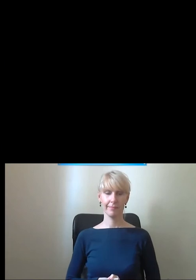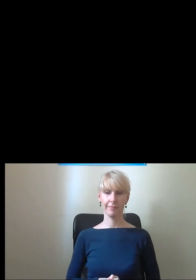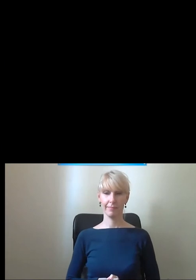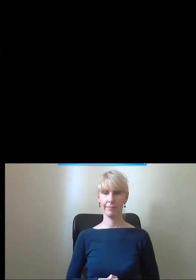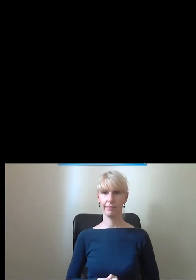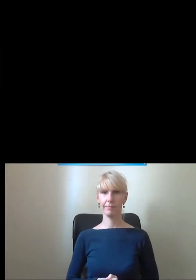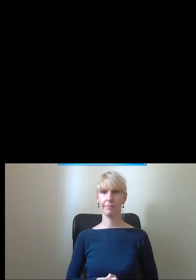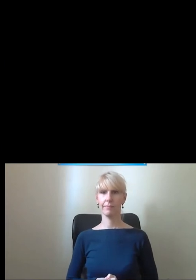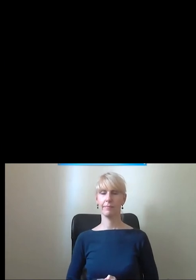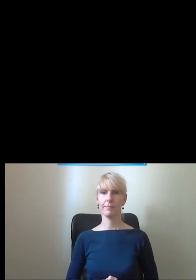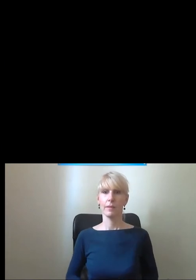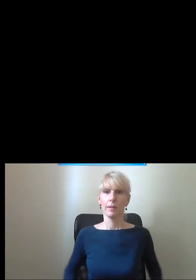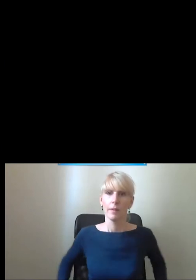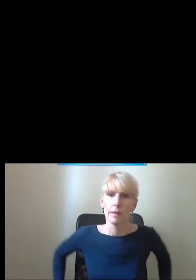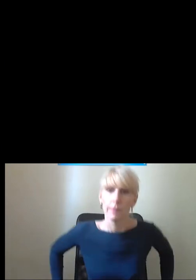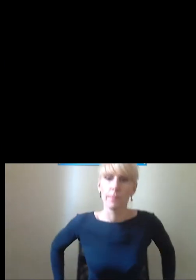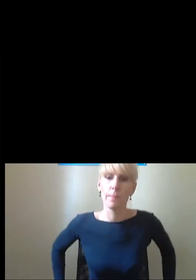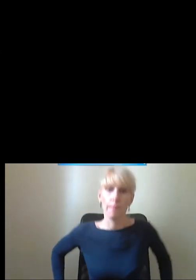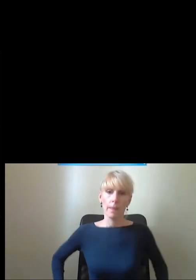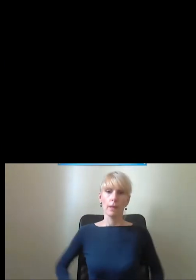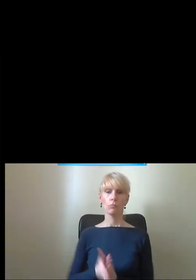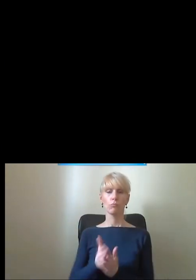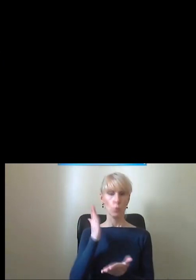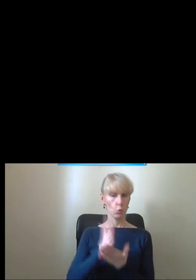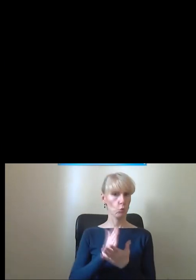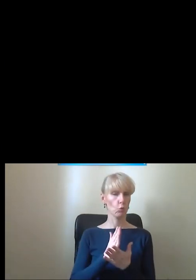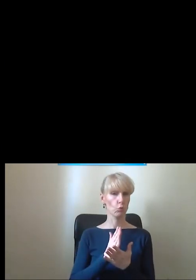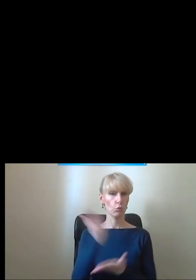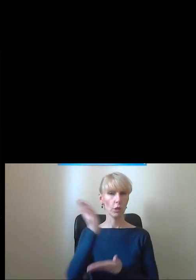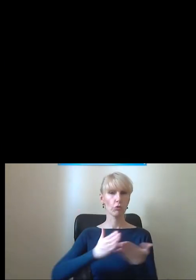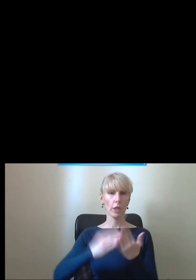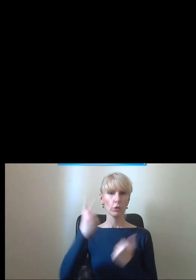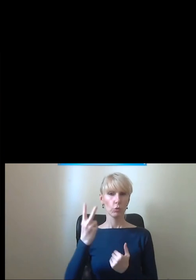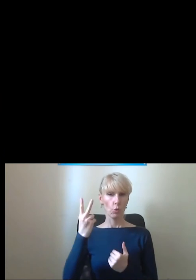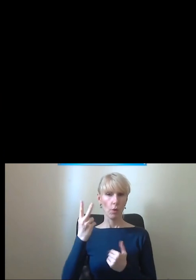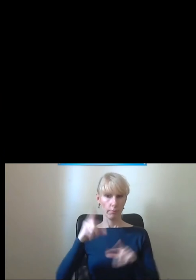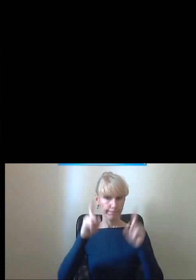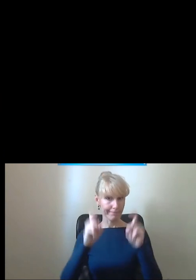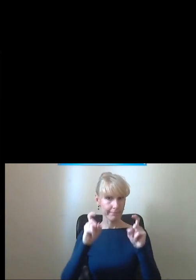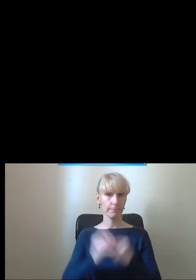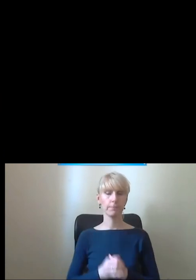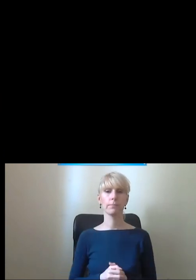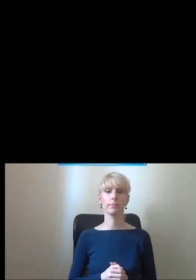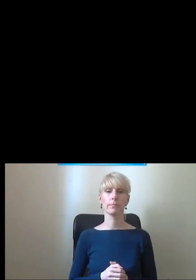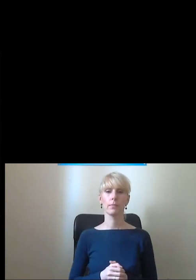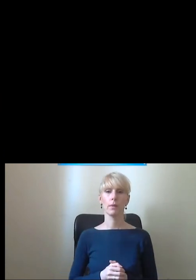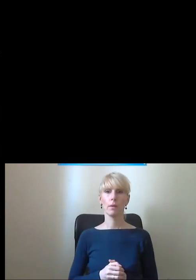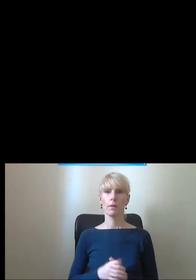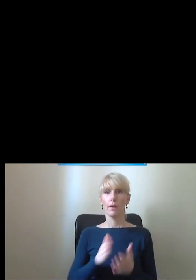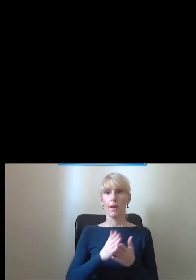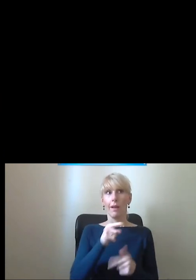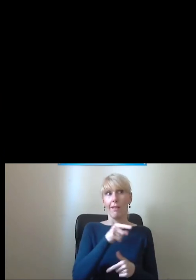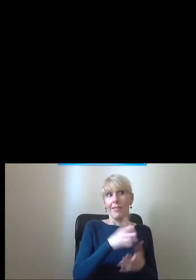Drugą część naszego spotkania. A właściwie te spotkania mają tercję bardziej niż